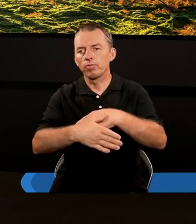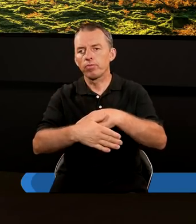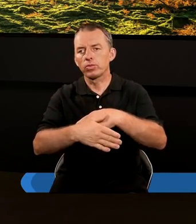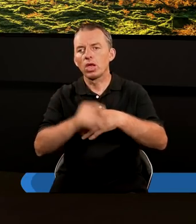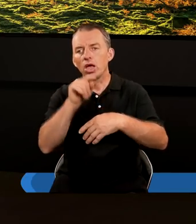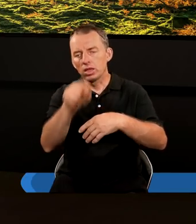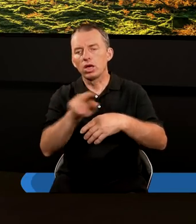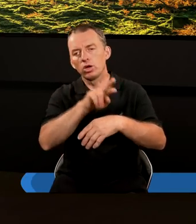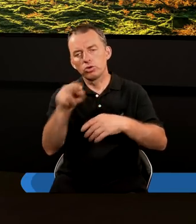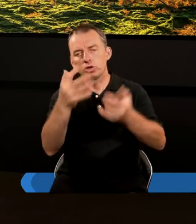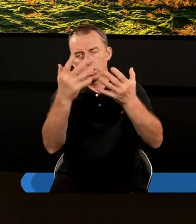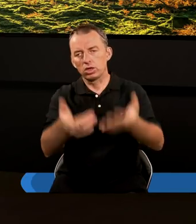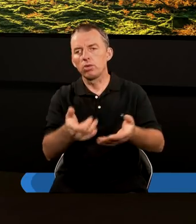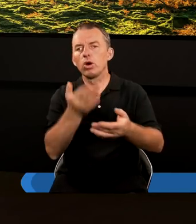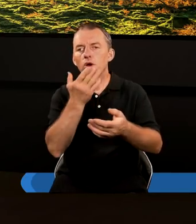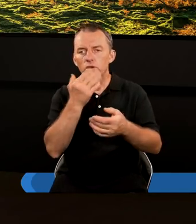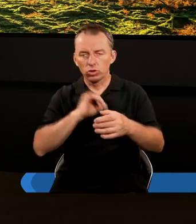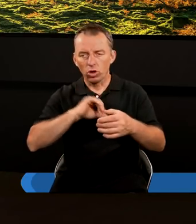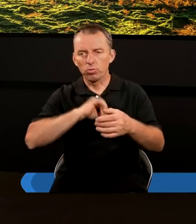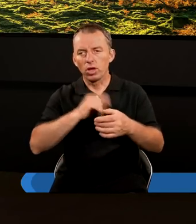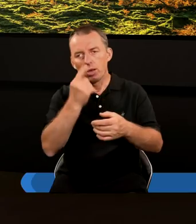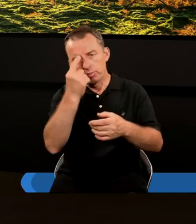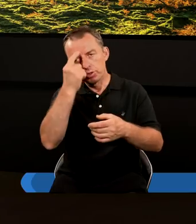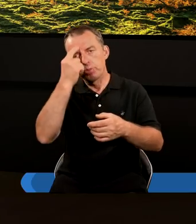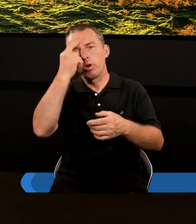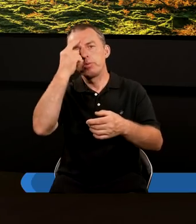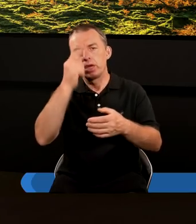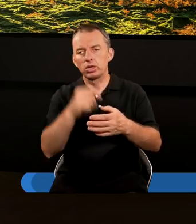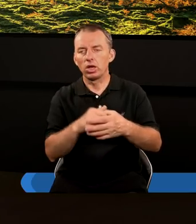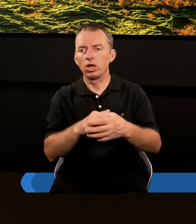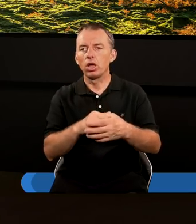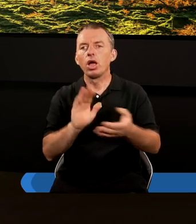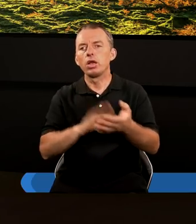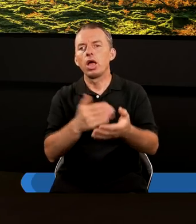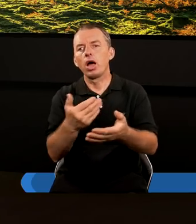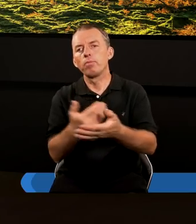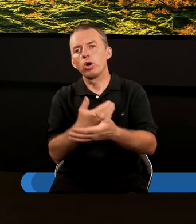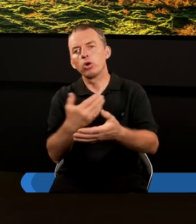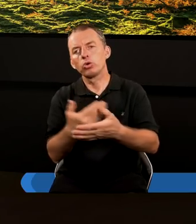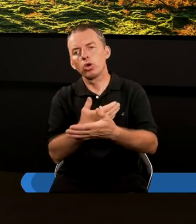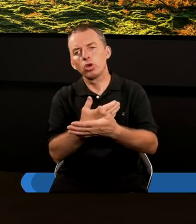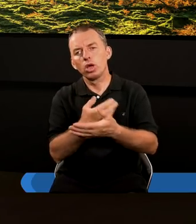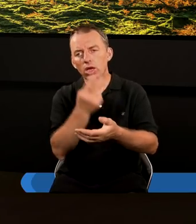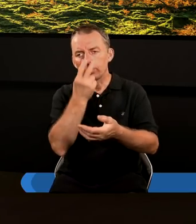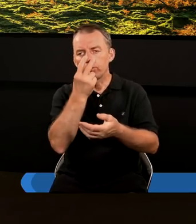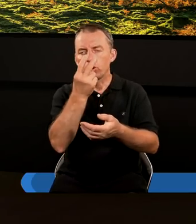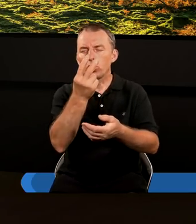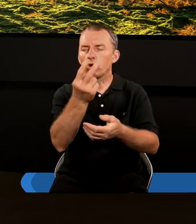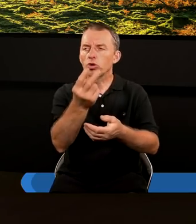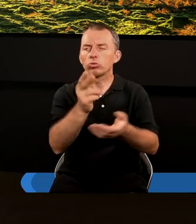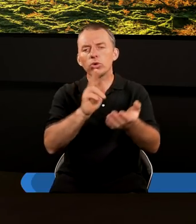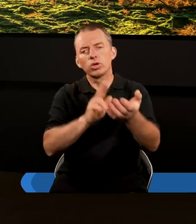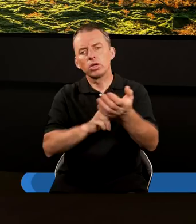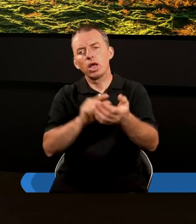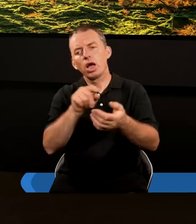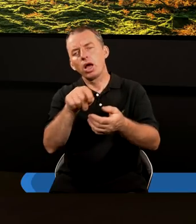O takich rzeczach chcemy dzisiaj sobie przypomnieć. Na początku spójrzmy na